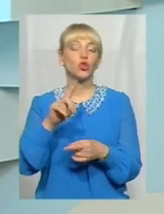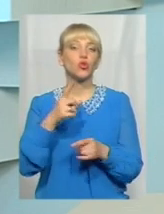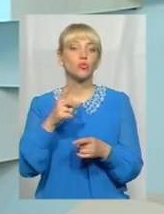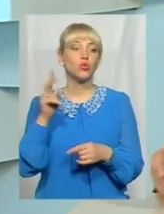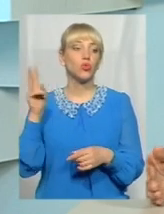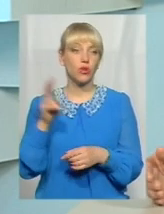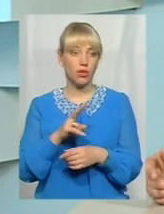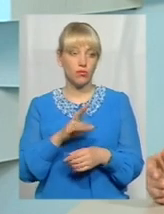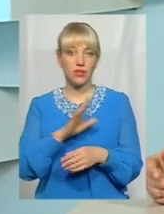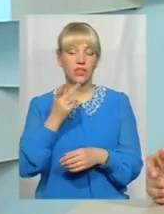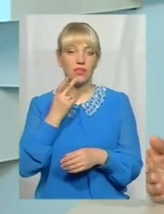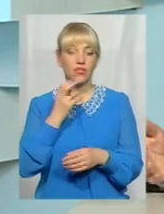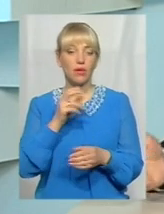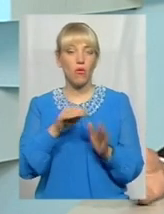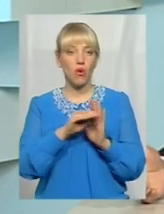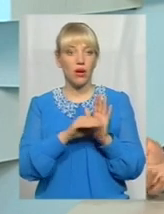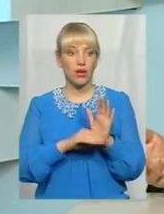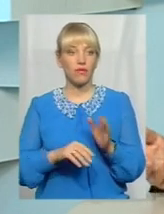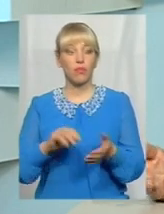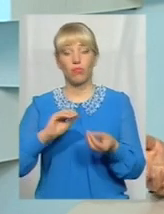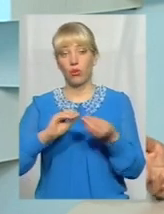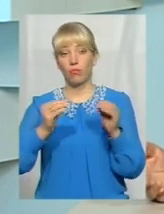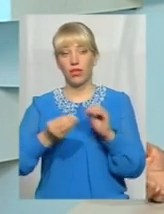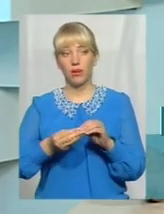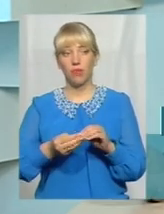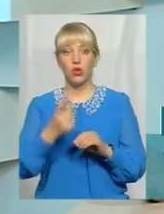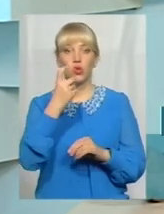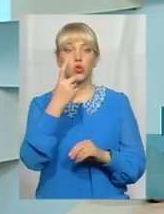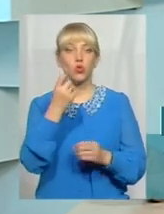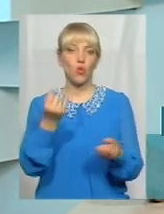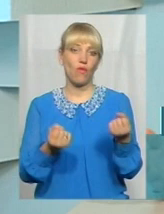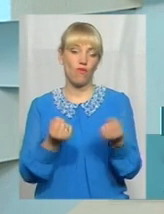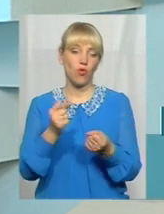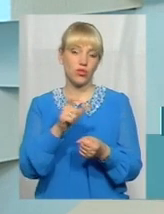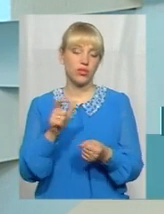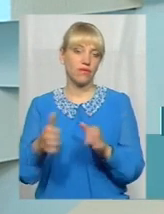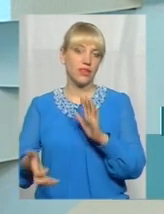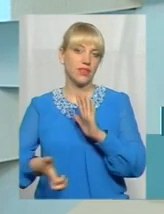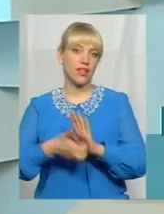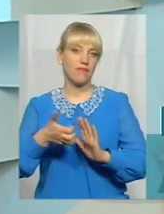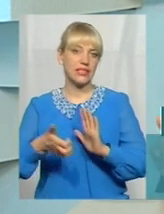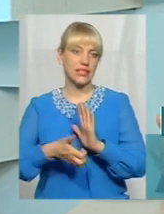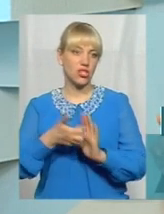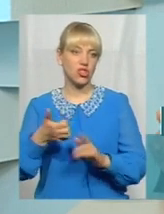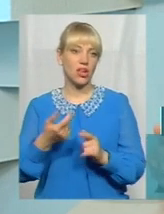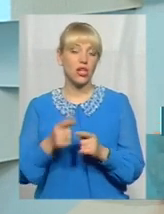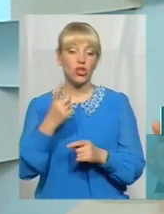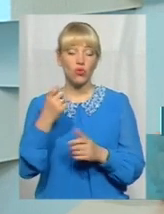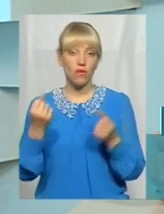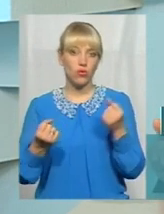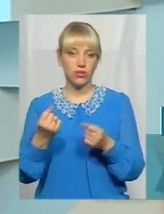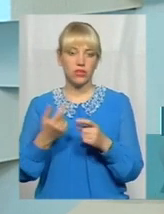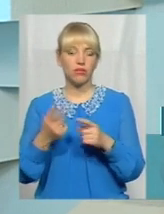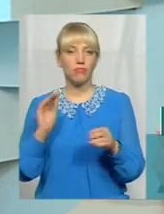ходять не завжди по графіку. Проблема – 100 водіїв не вистачає. 100 водіїв знайти – це зараз можна додатково